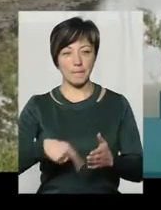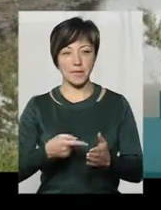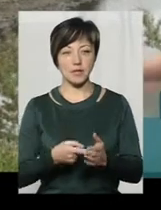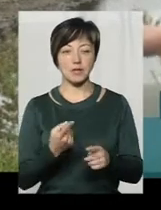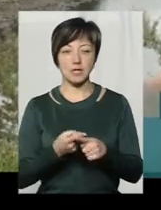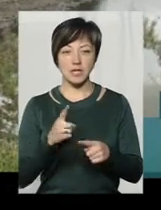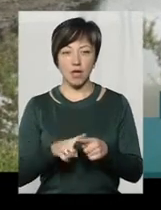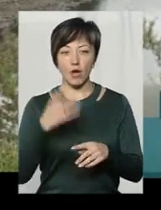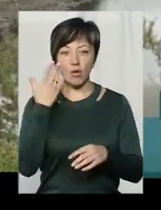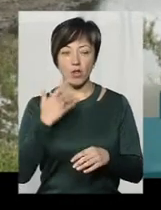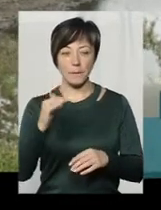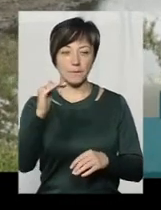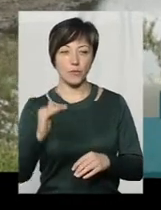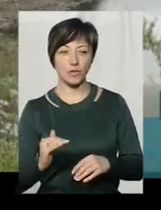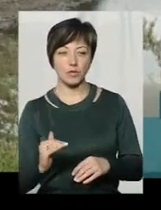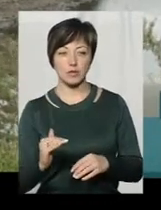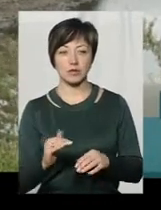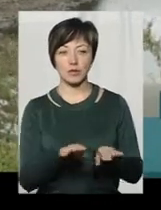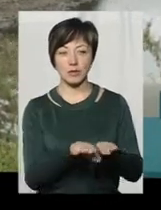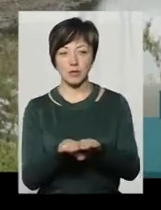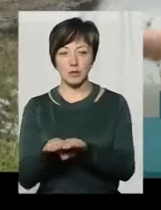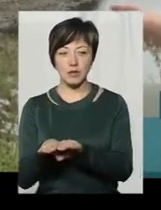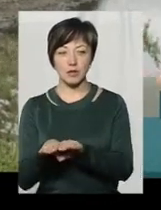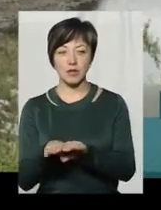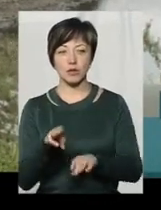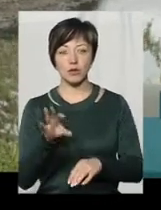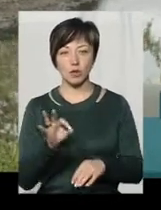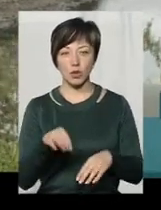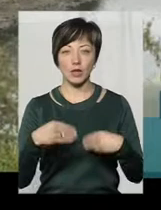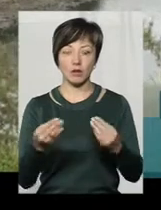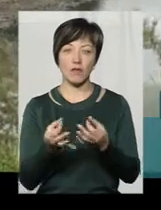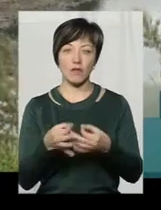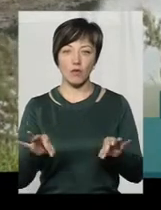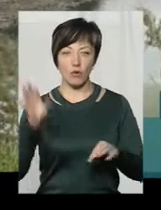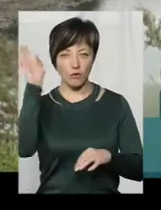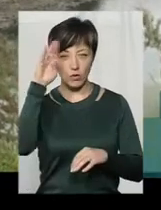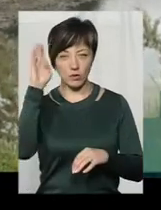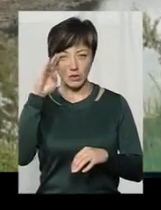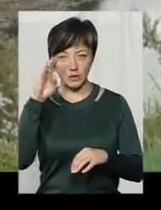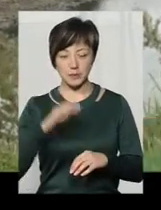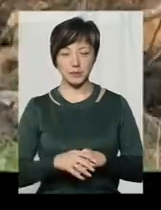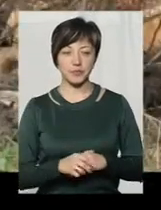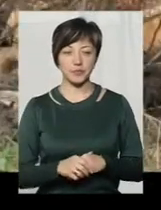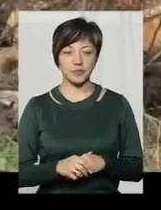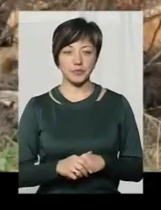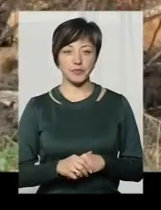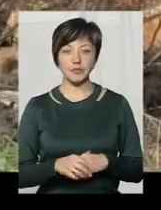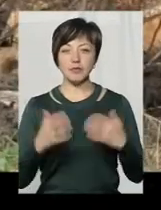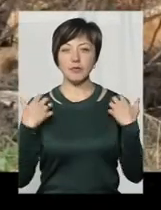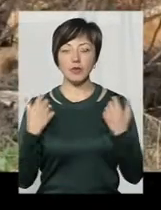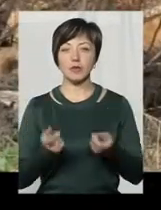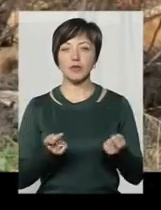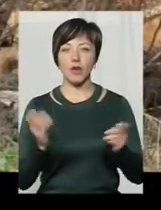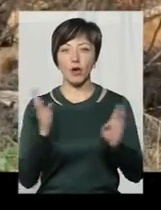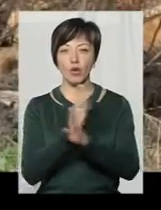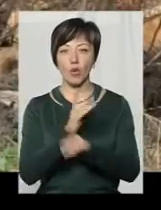Ну, це, коли ми понизимо до проєкту відмітки, дамо волю воді і річці, що воно йшло. Начальник управління